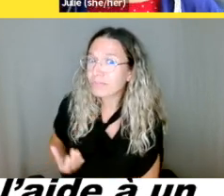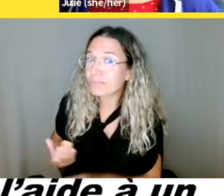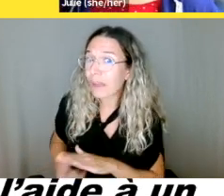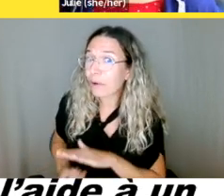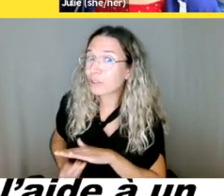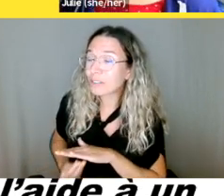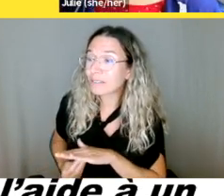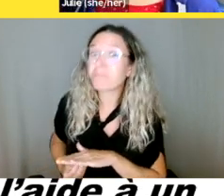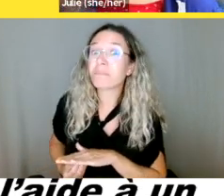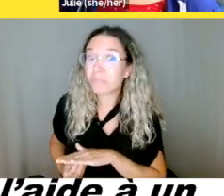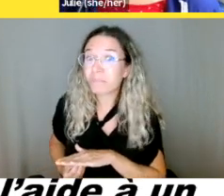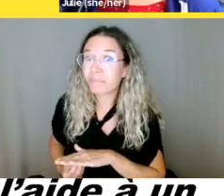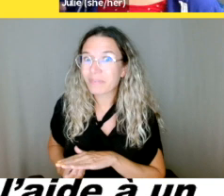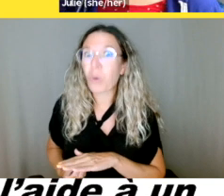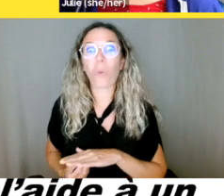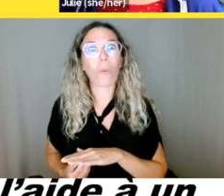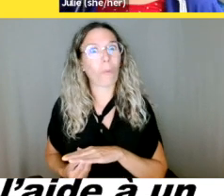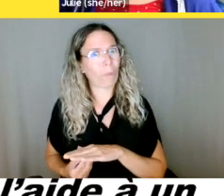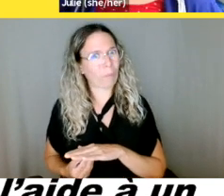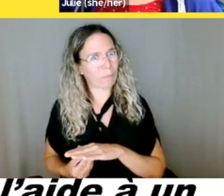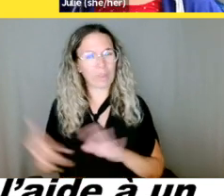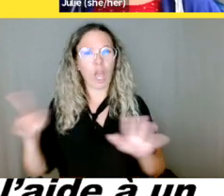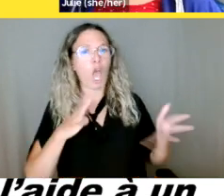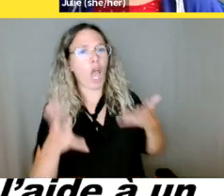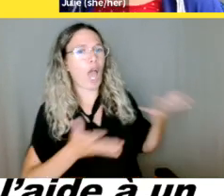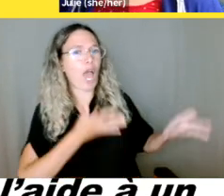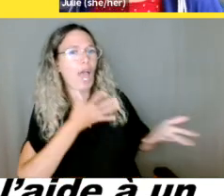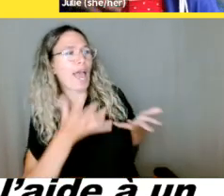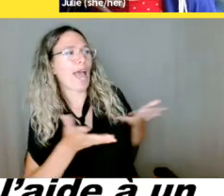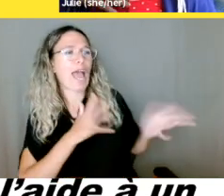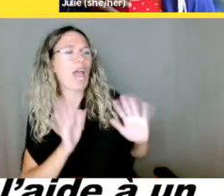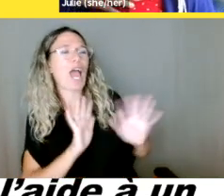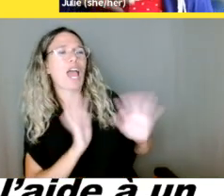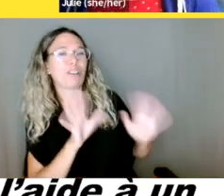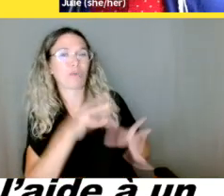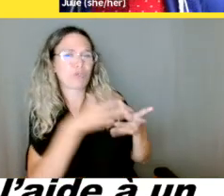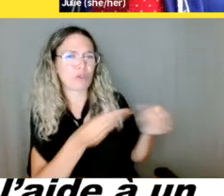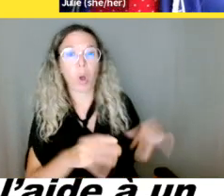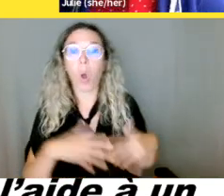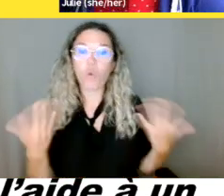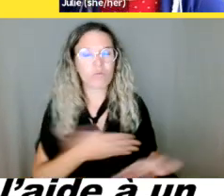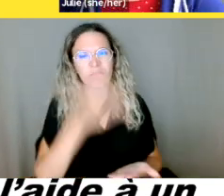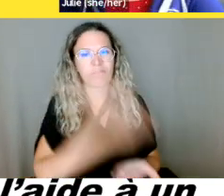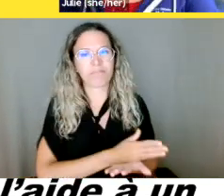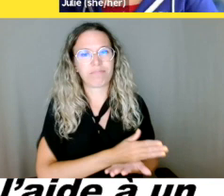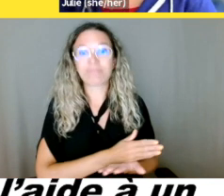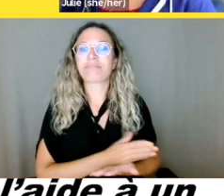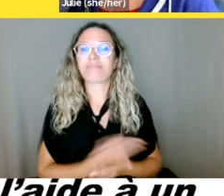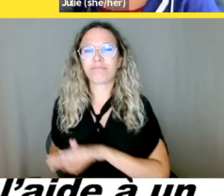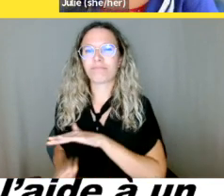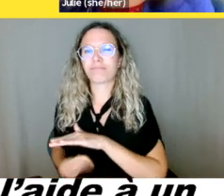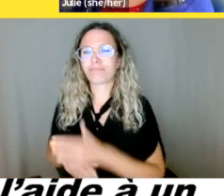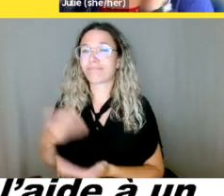ou bien on a l'enregistrement avec l'employé ou le superviseur qui vous confirme que oui, ça c'est le cas.